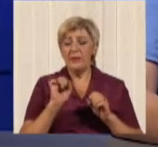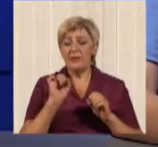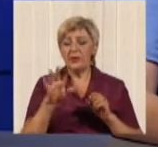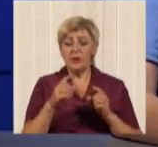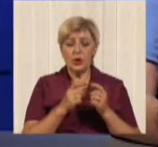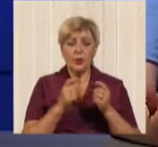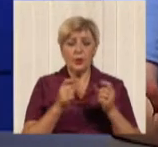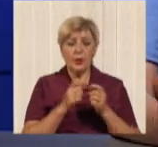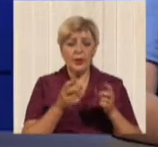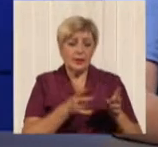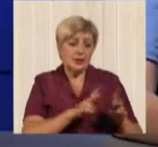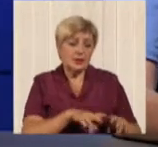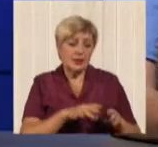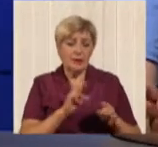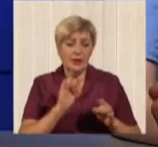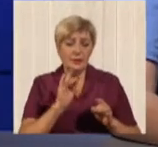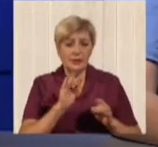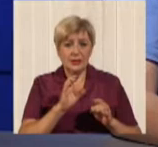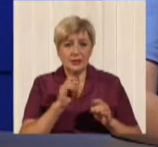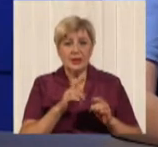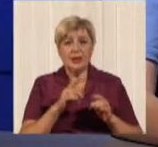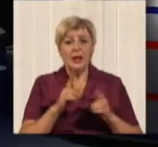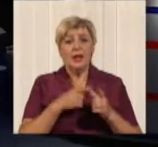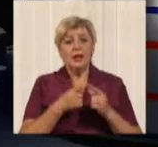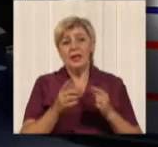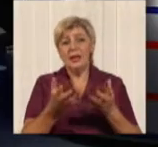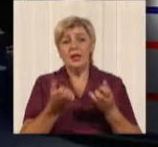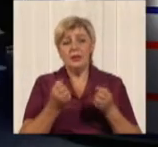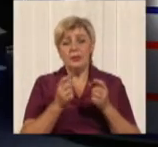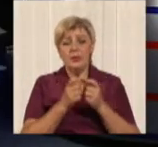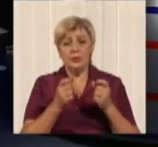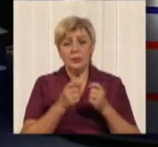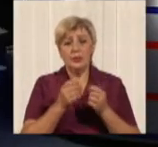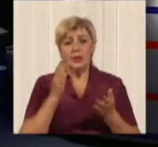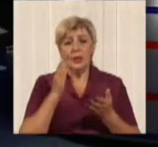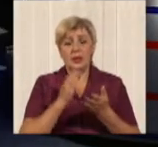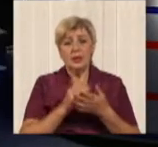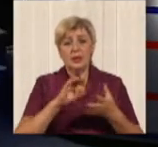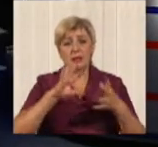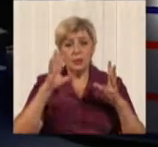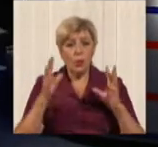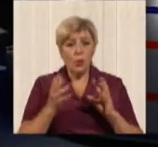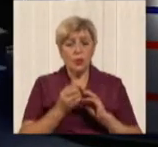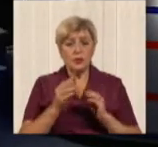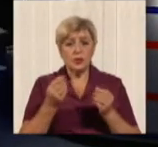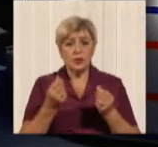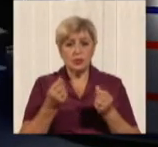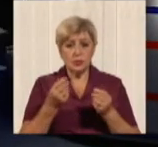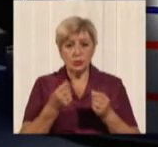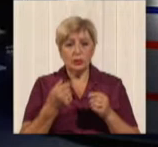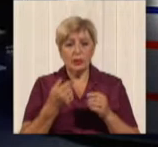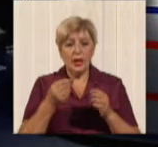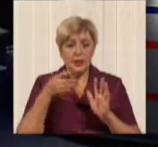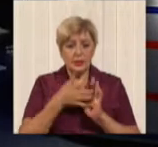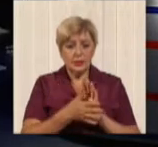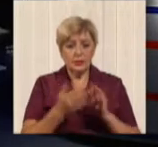І цих пасажирів посчитати невозможно. Так як правильно зазвитили, що є обща сума всіх розходів, і она діляться на кількість перевезенних пасажирів.